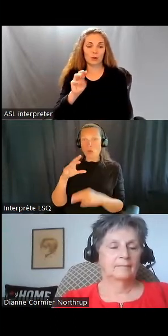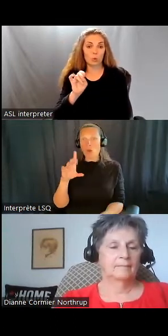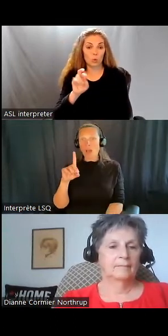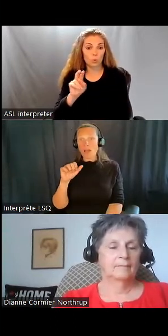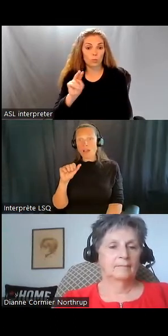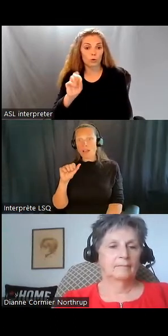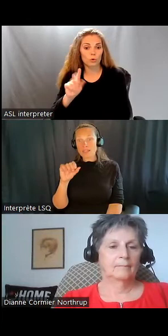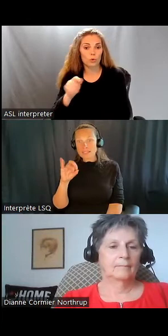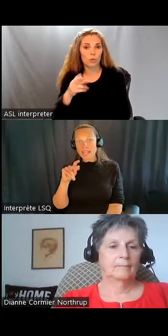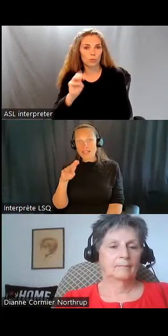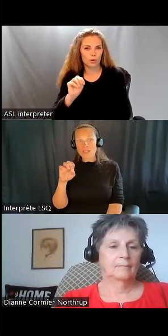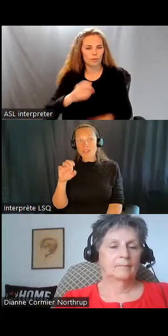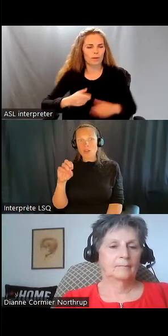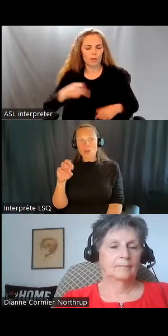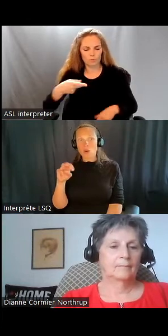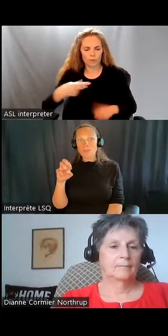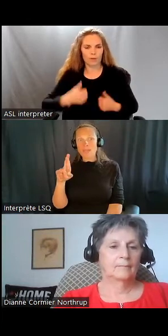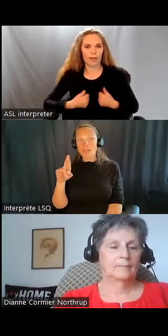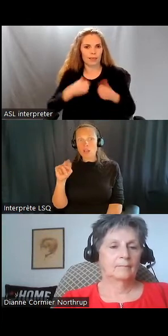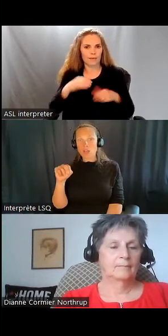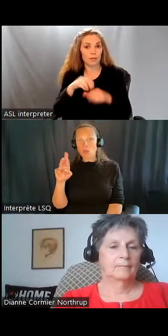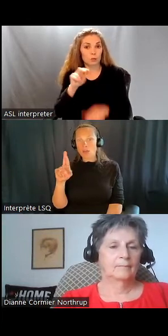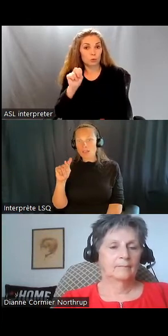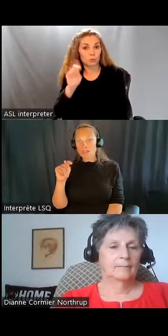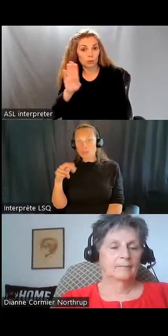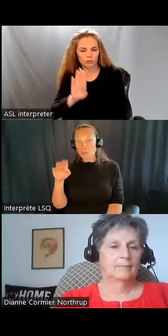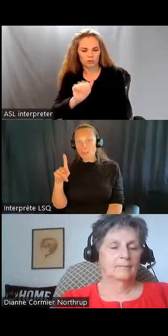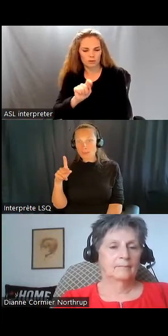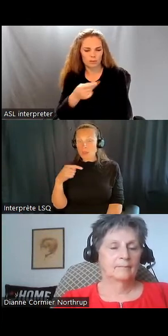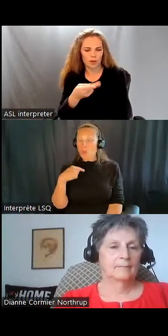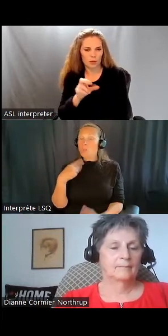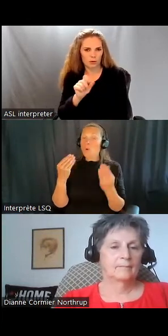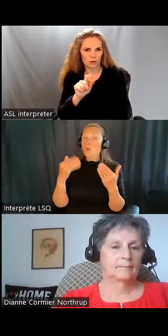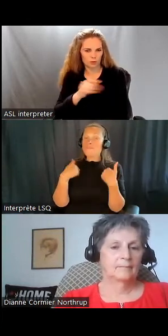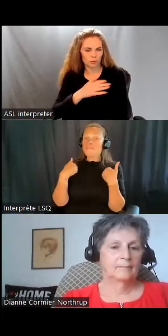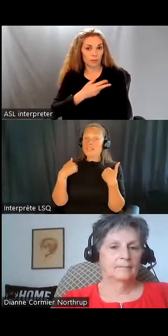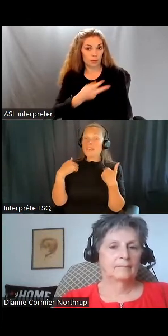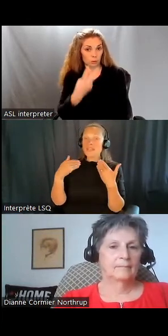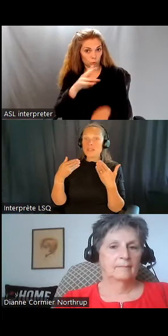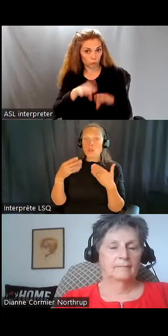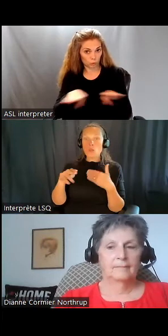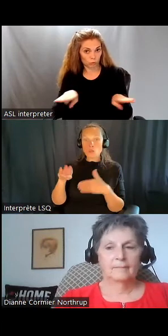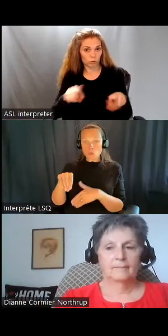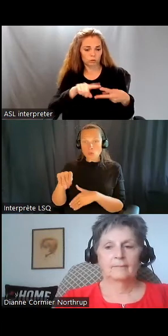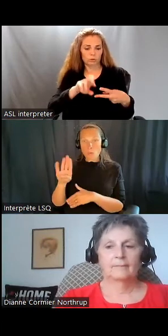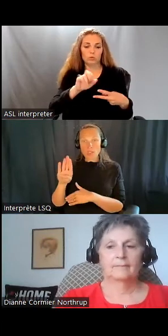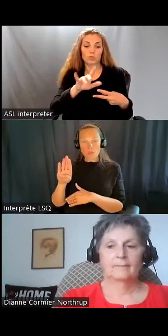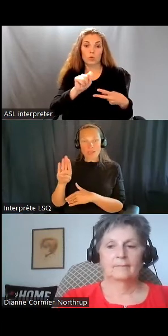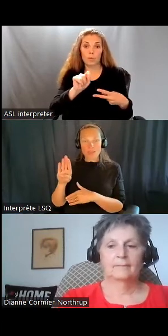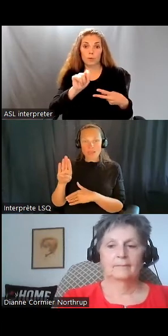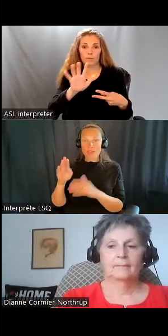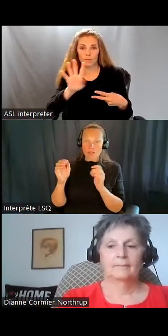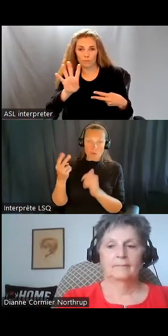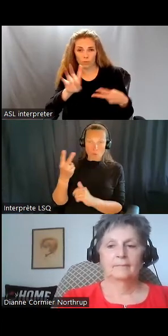et je vis à Bathurst, au Nouveau-Brunswick. pas loin de là où vivent mes deux enfants adultes, Robert, qui a